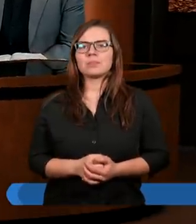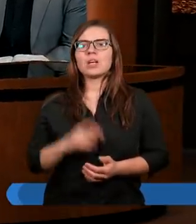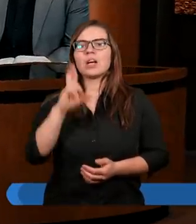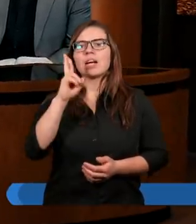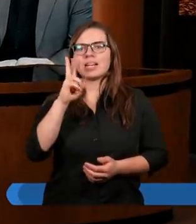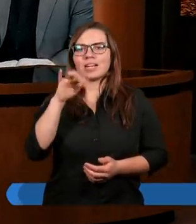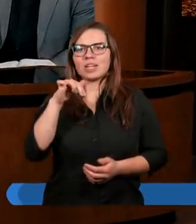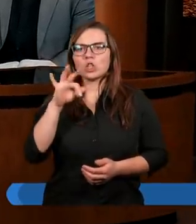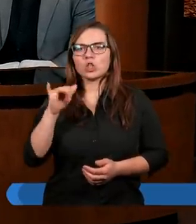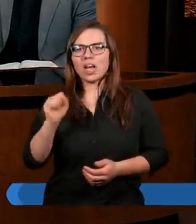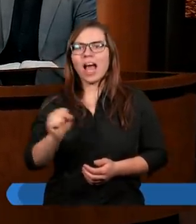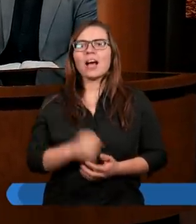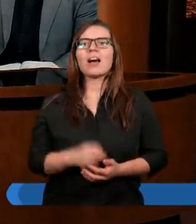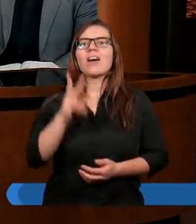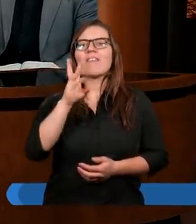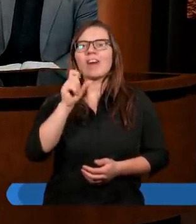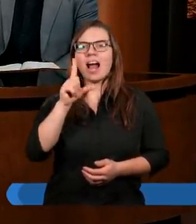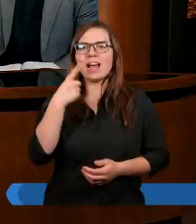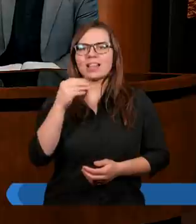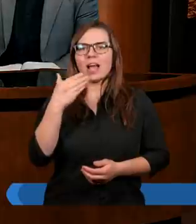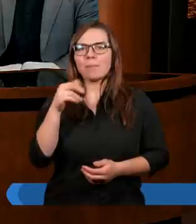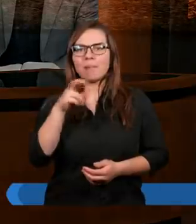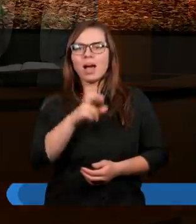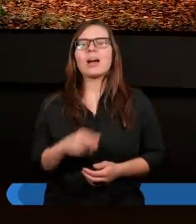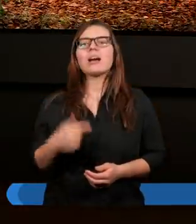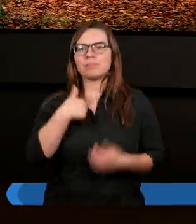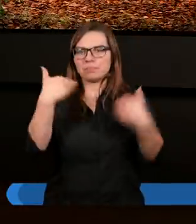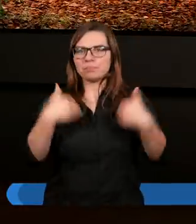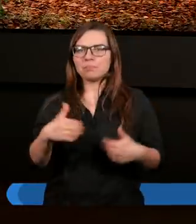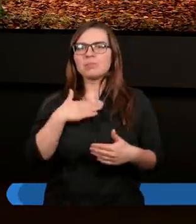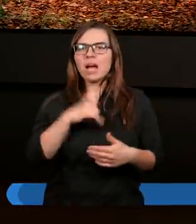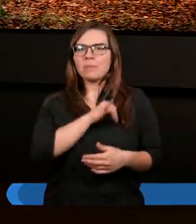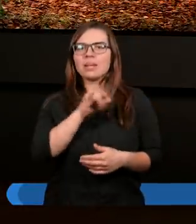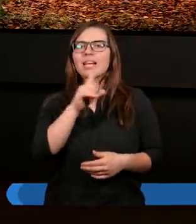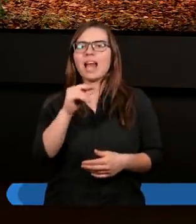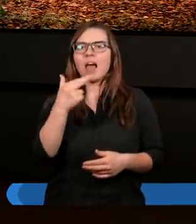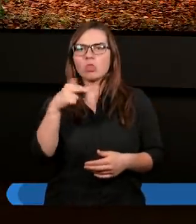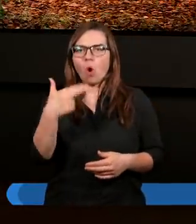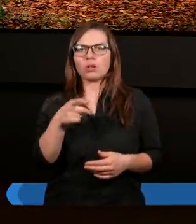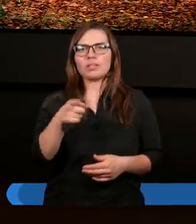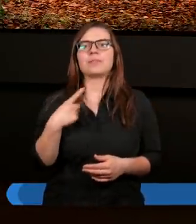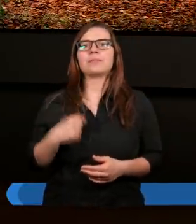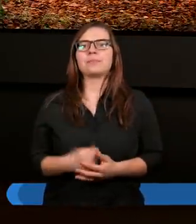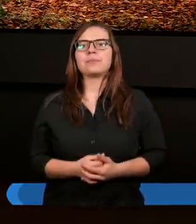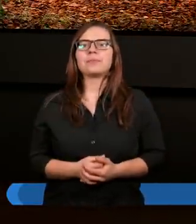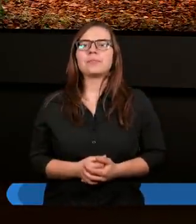Krysia, Waldemar, a ja mam na imię Zenon.